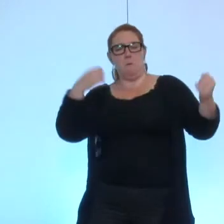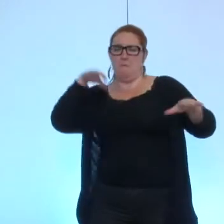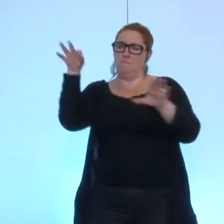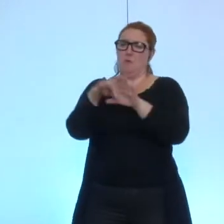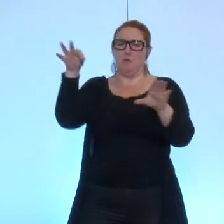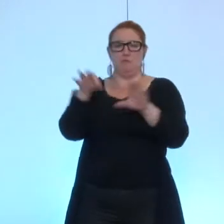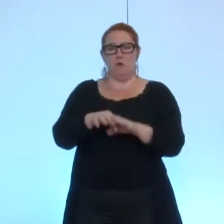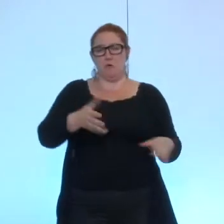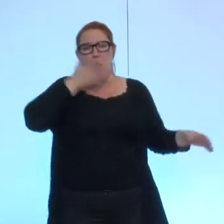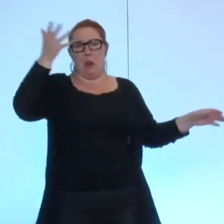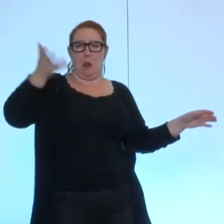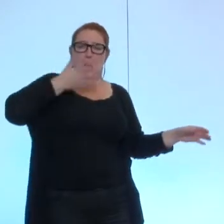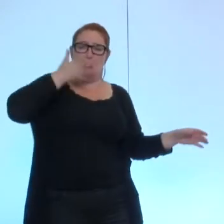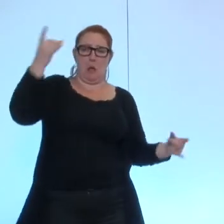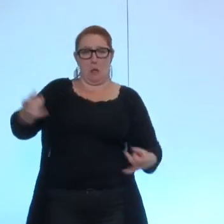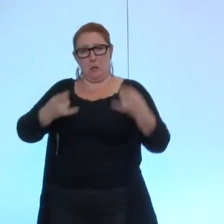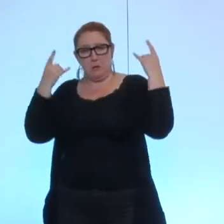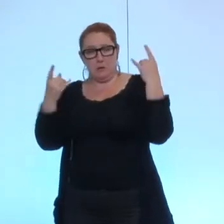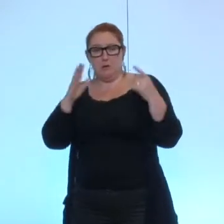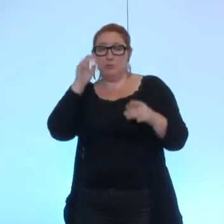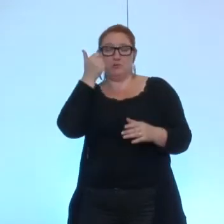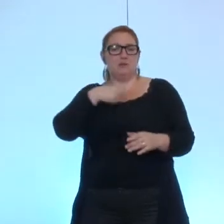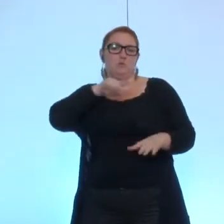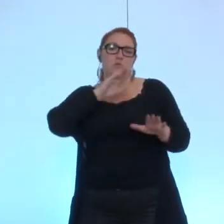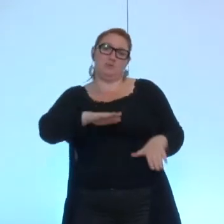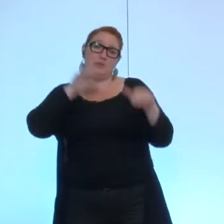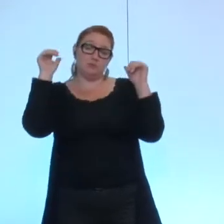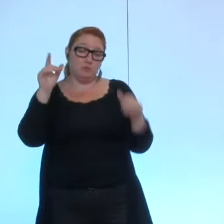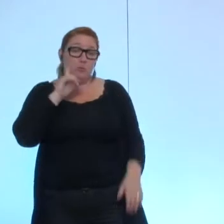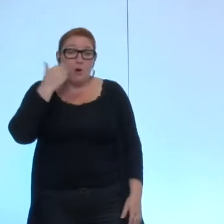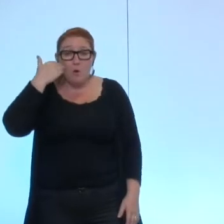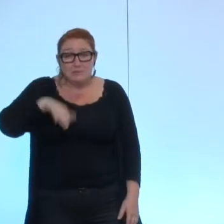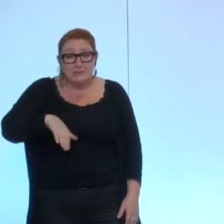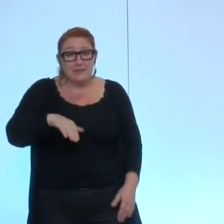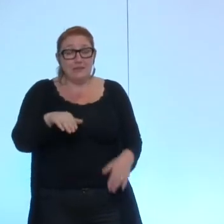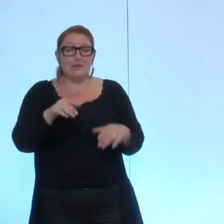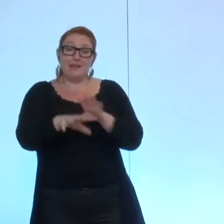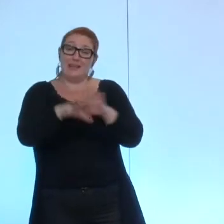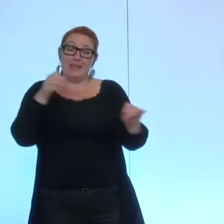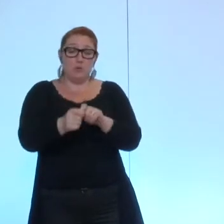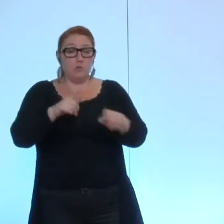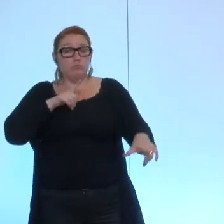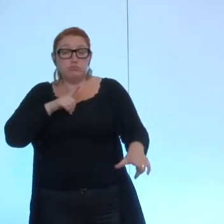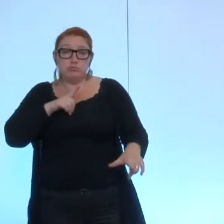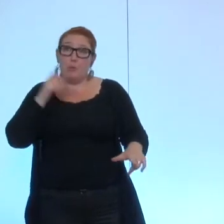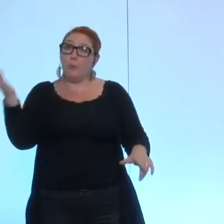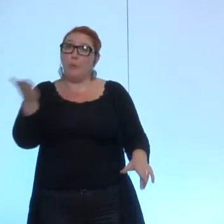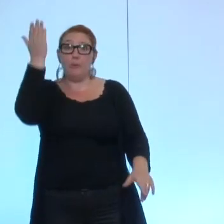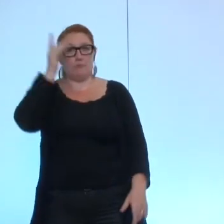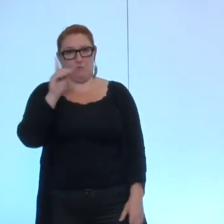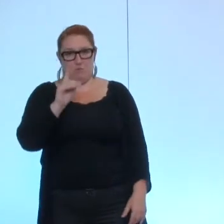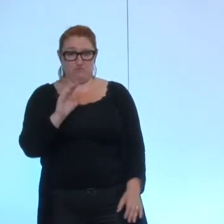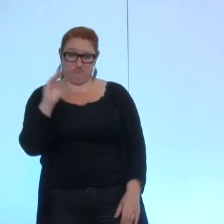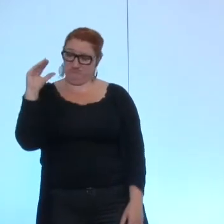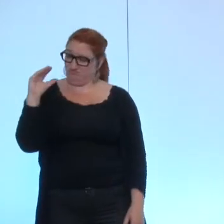de démagogie en début de mandat. Parce que, nous savons bien que les indemnités des élus locaux n'ont rien de démesuré, et qu'elles sont nécessaires